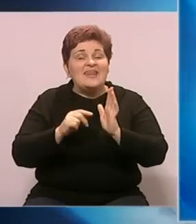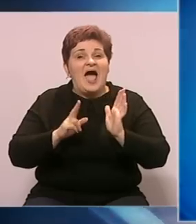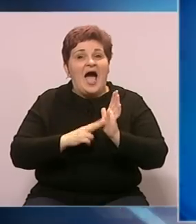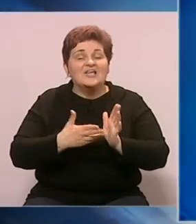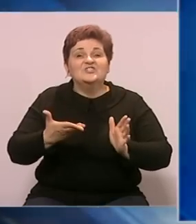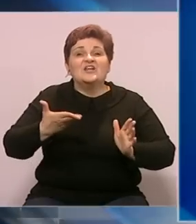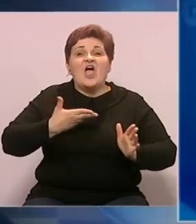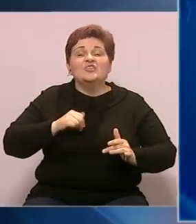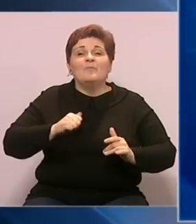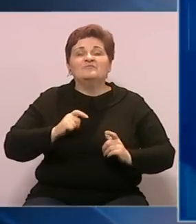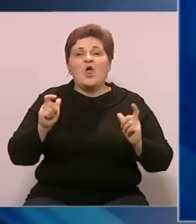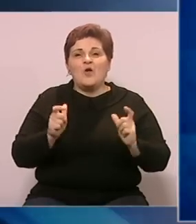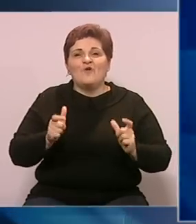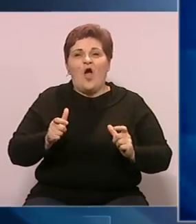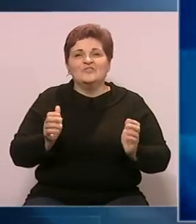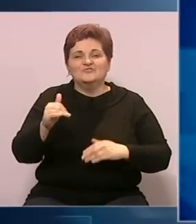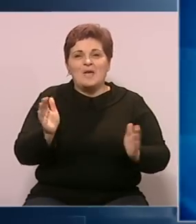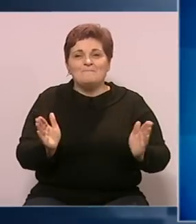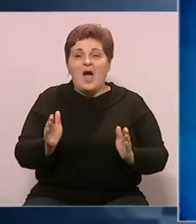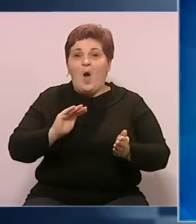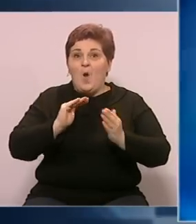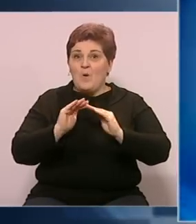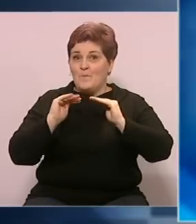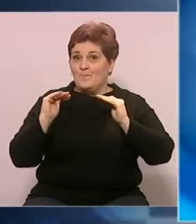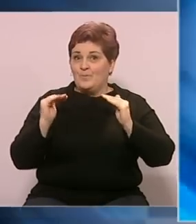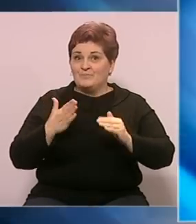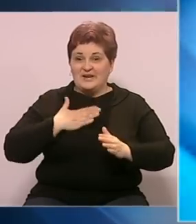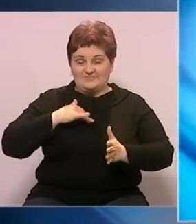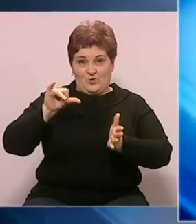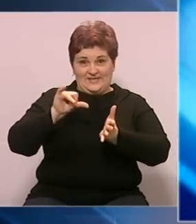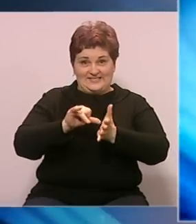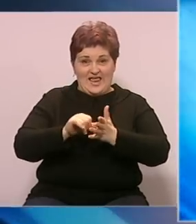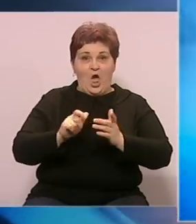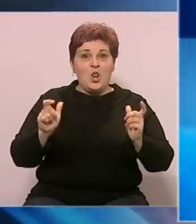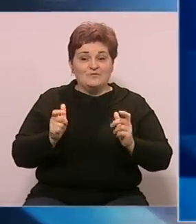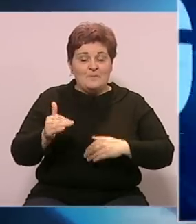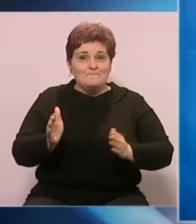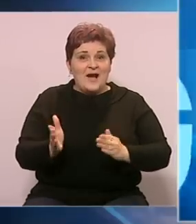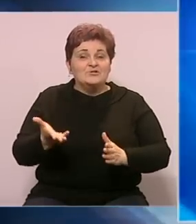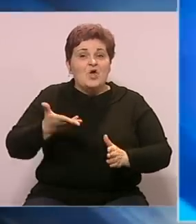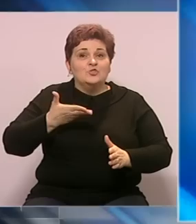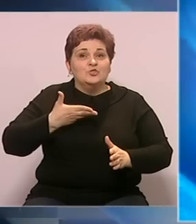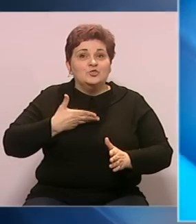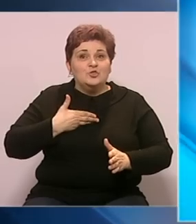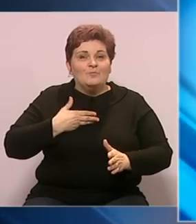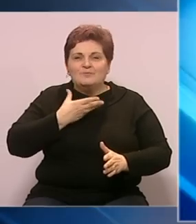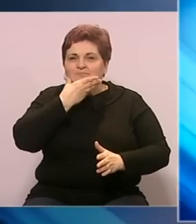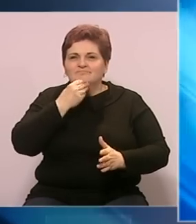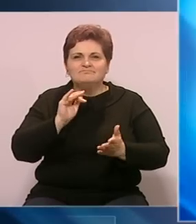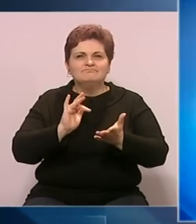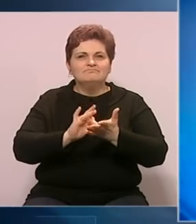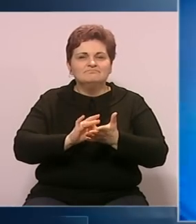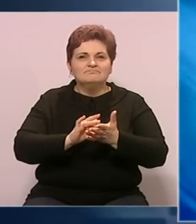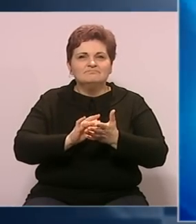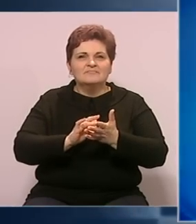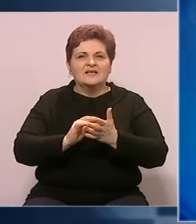dobili svoje novogodišnje paketiće. Umjesto u prostorijama svog centra, novogodišnje paketiće su dobili u idiličnom ambijentu